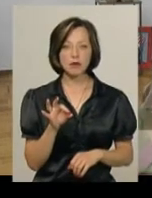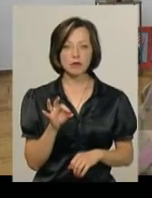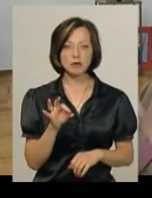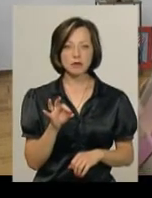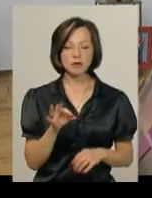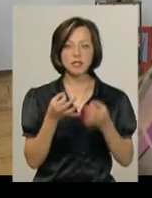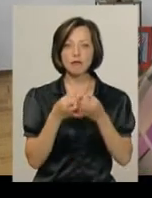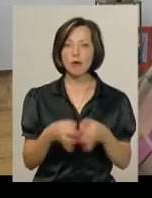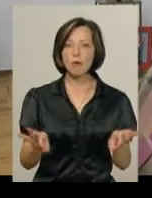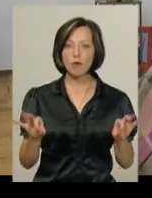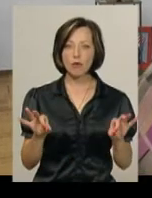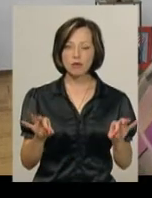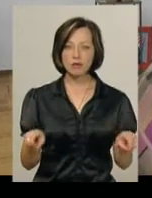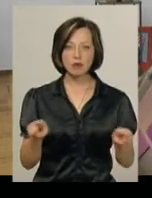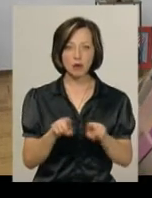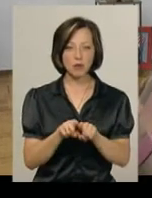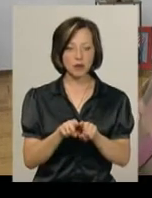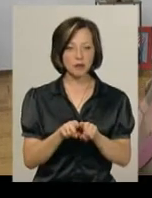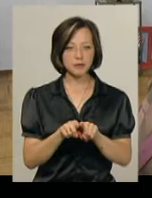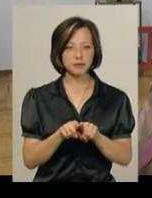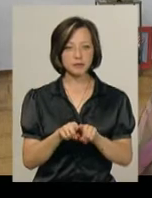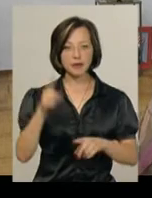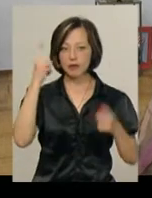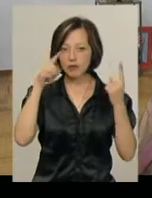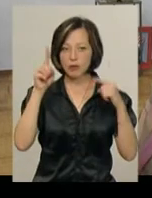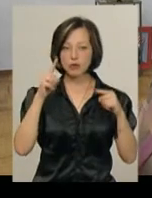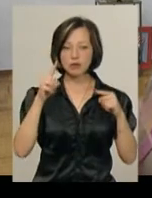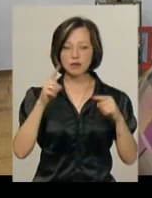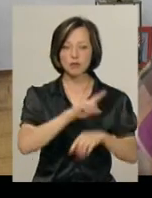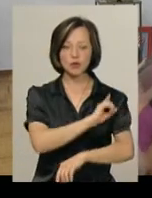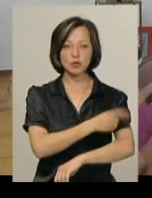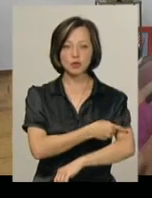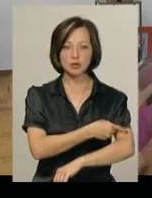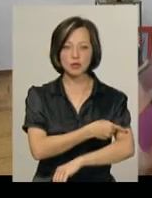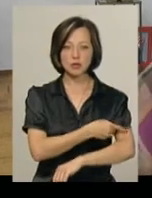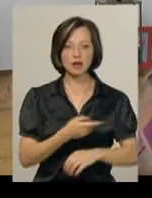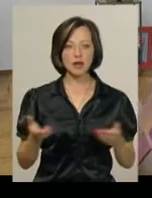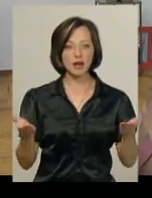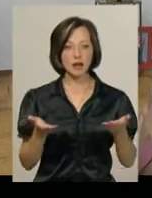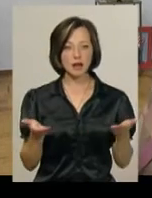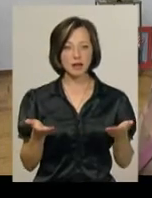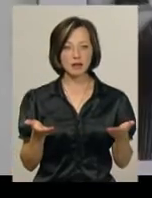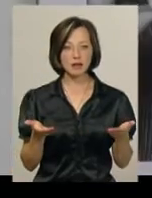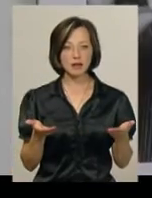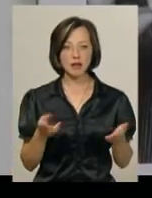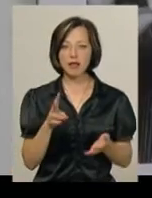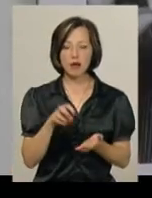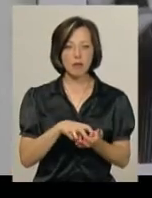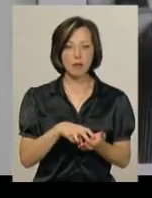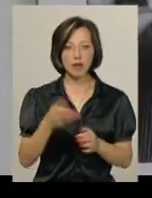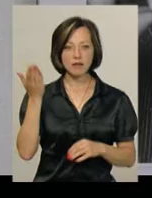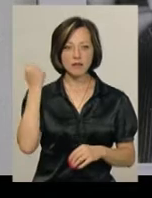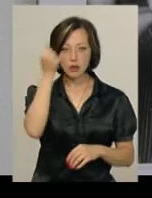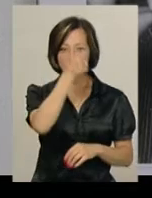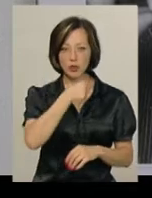свободи, з такої творчості, такої потужності, яка не побоялася в ті